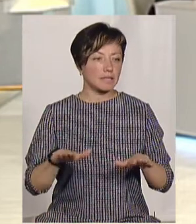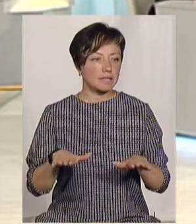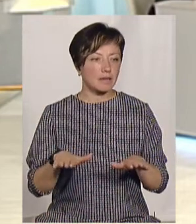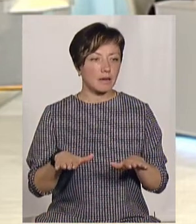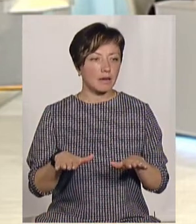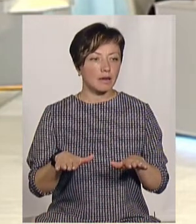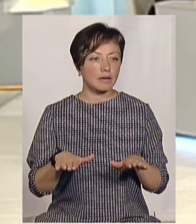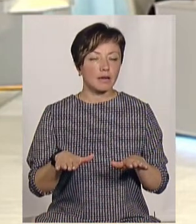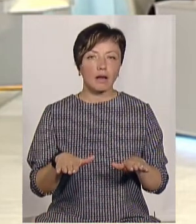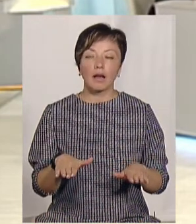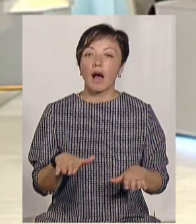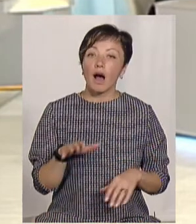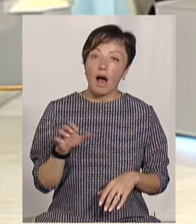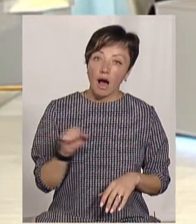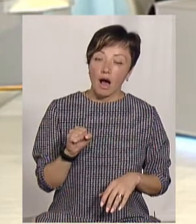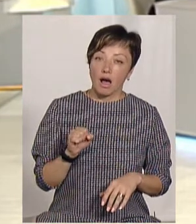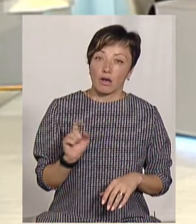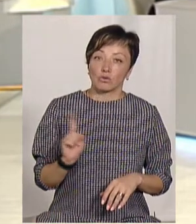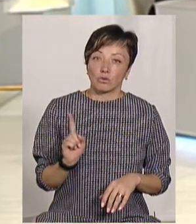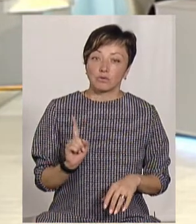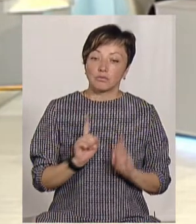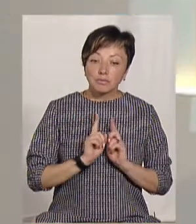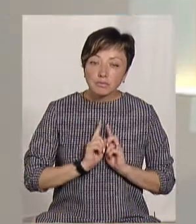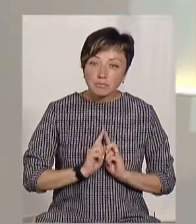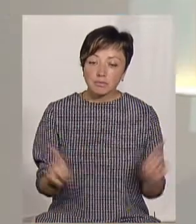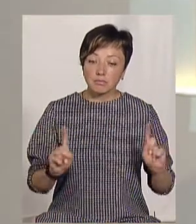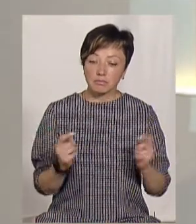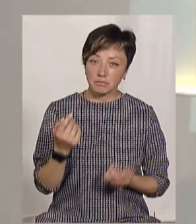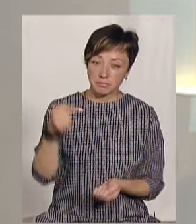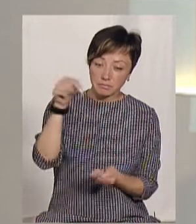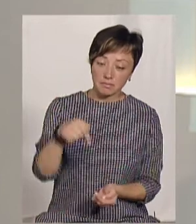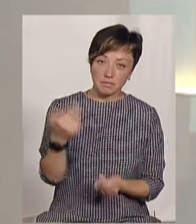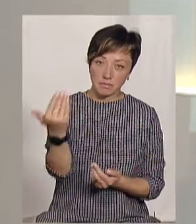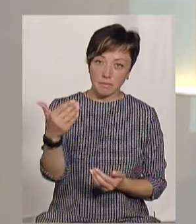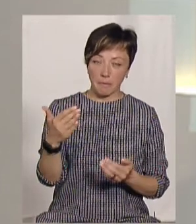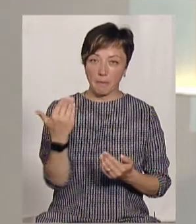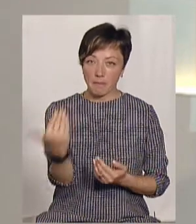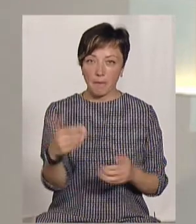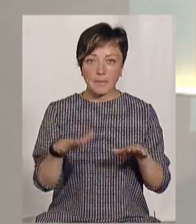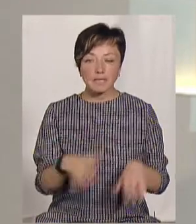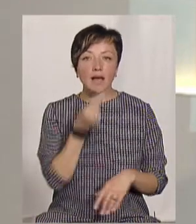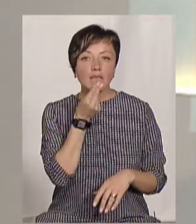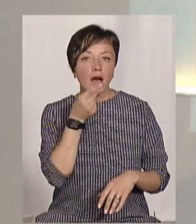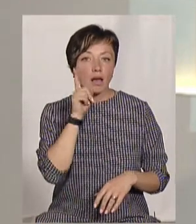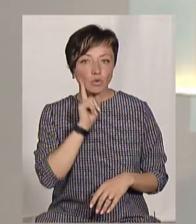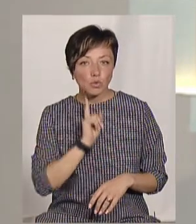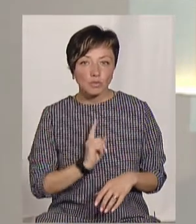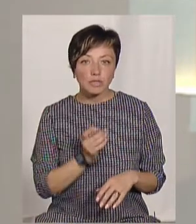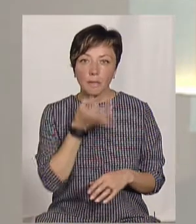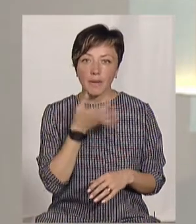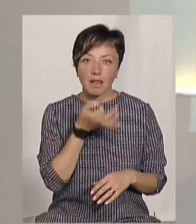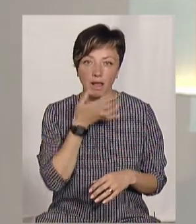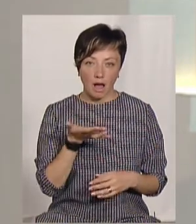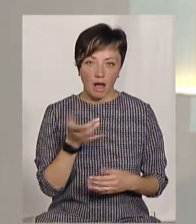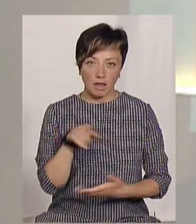А є щось таке суто місцеве, можливо, якісь гастрономічні, якісь принади?